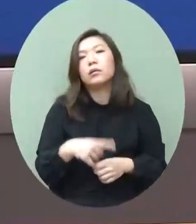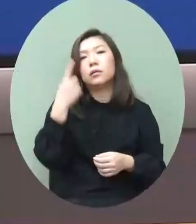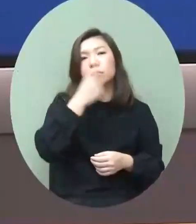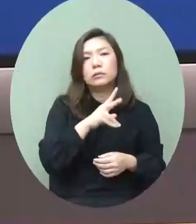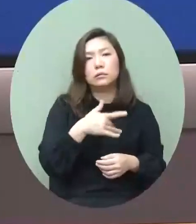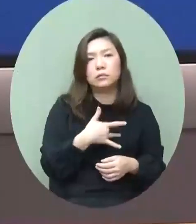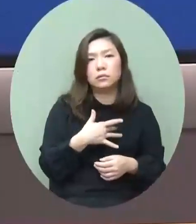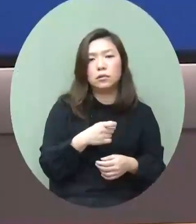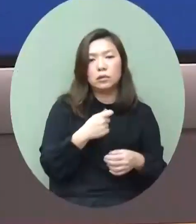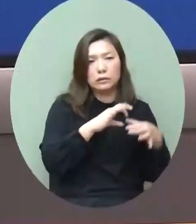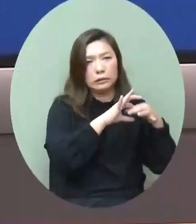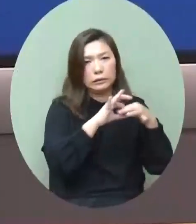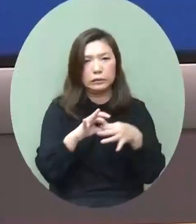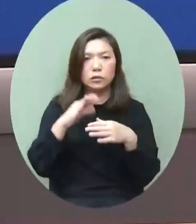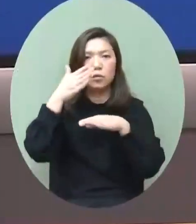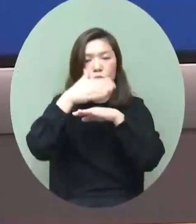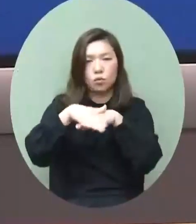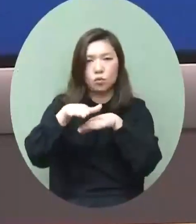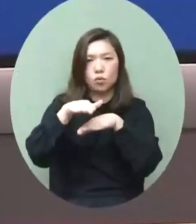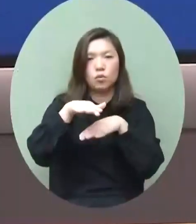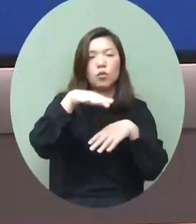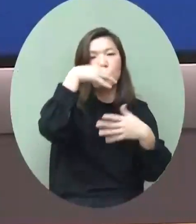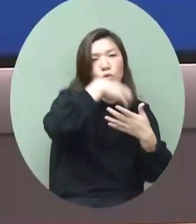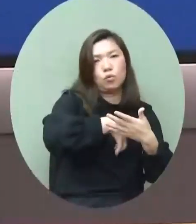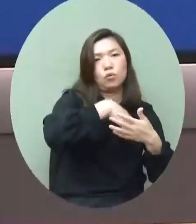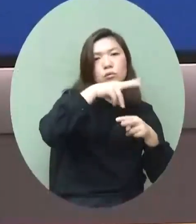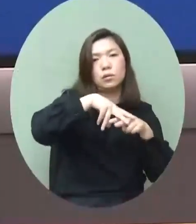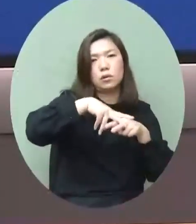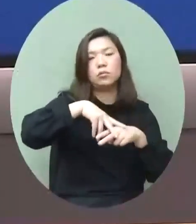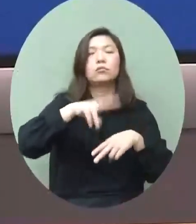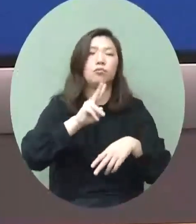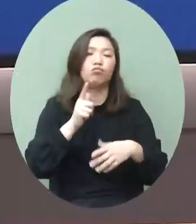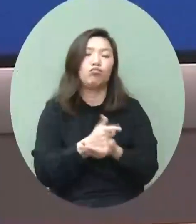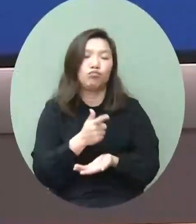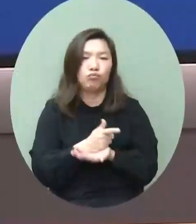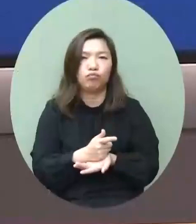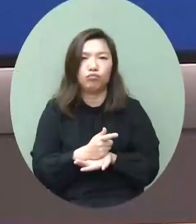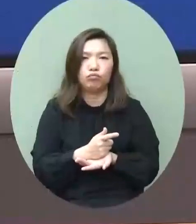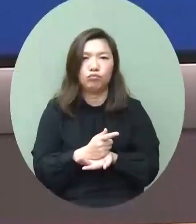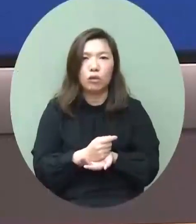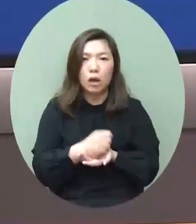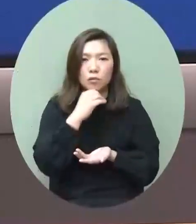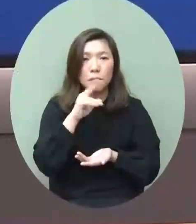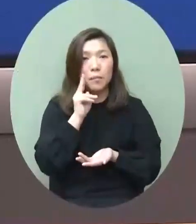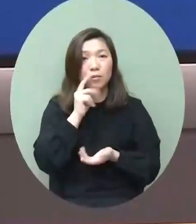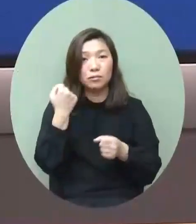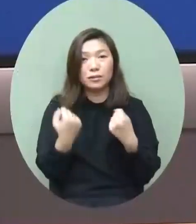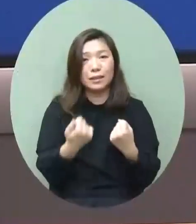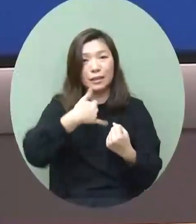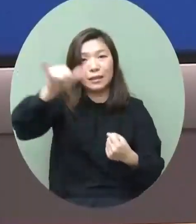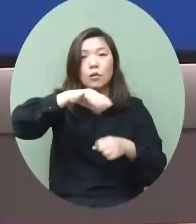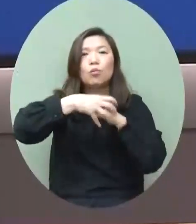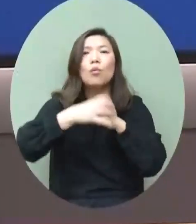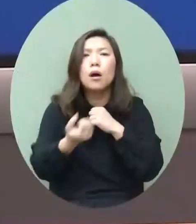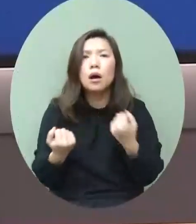連通海內和海外的如果我們只是能夠通國際國